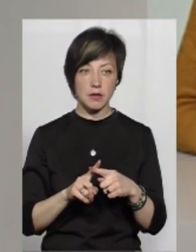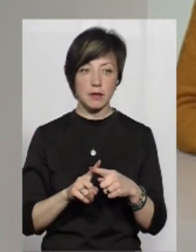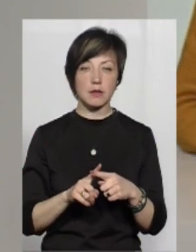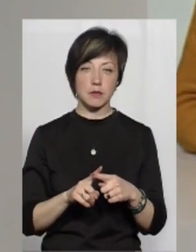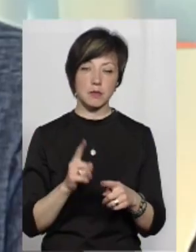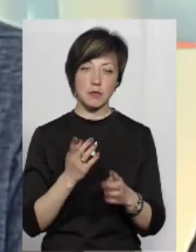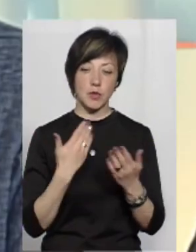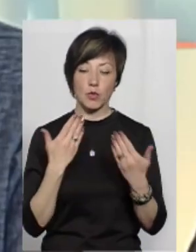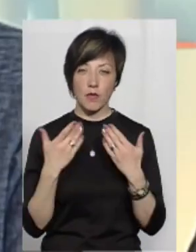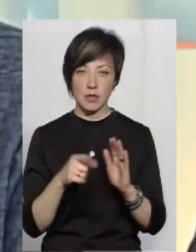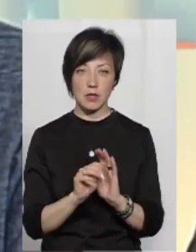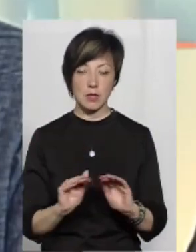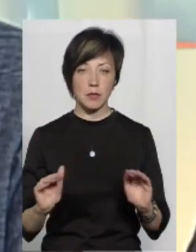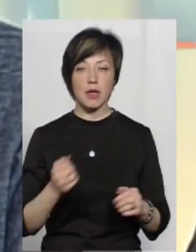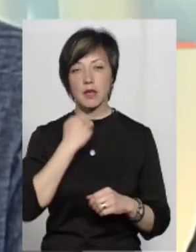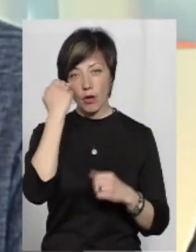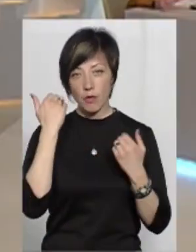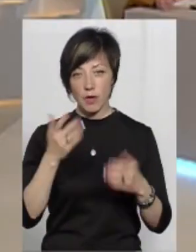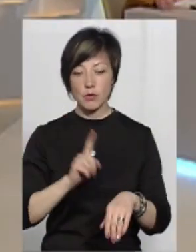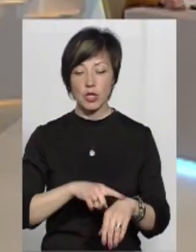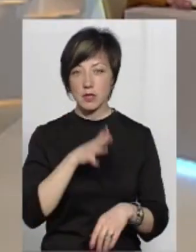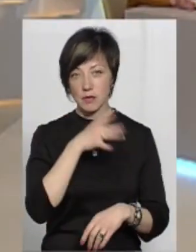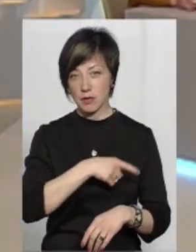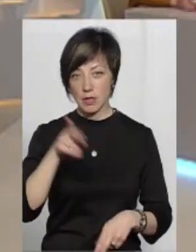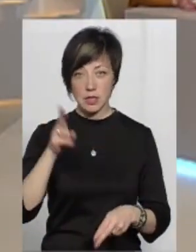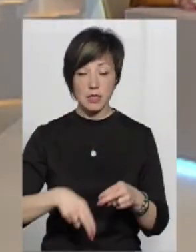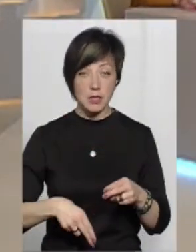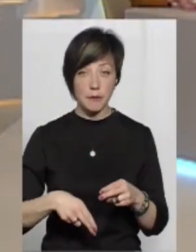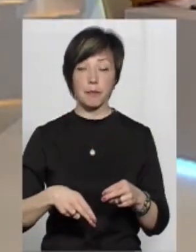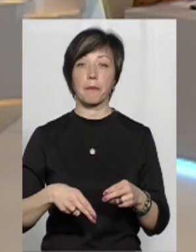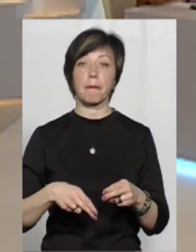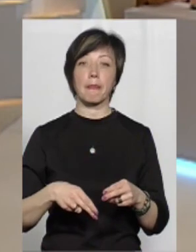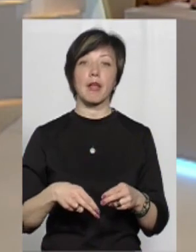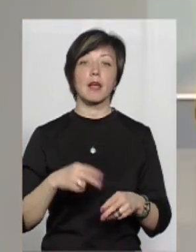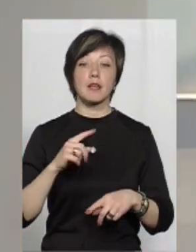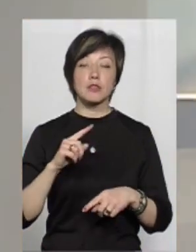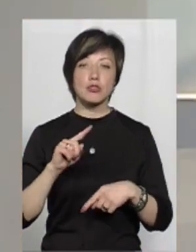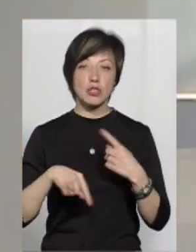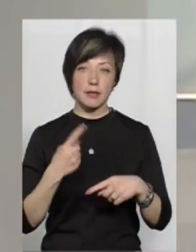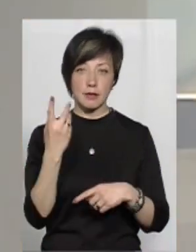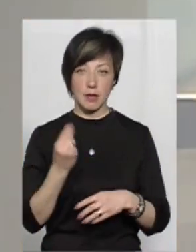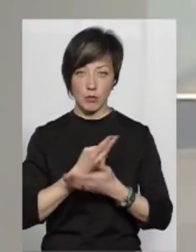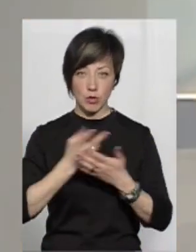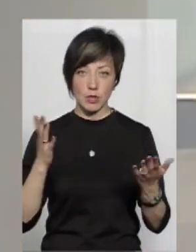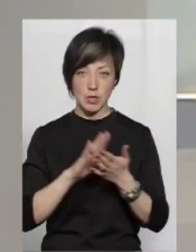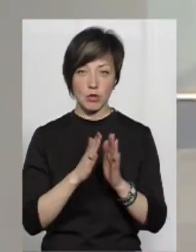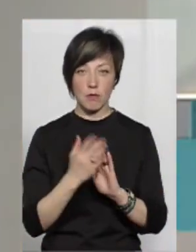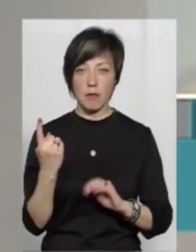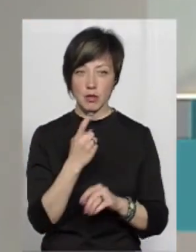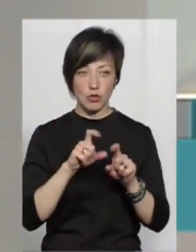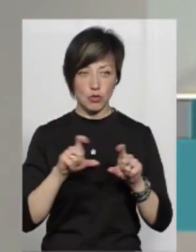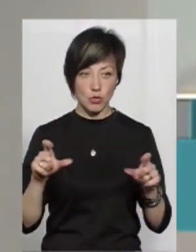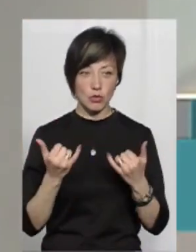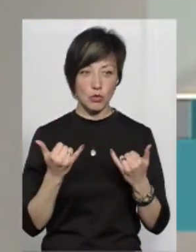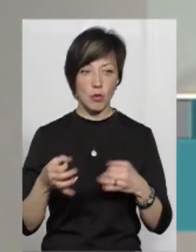спілкуватися, з ним. Дякую вам. Час нашого ефіру добігає кінця. Через день після оприлюднення ситуації в першій